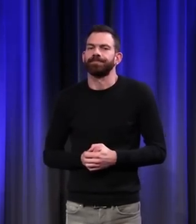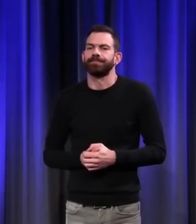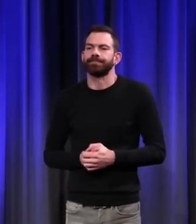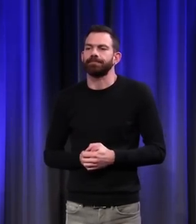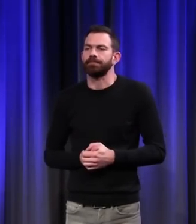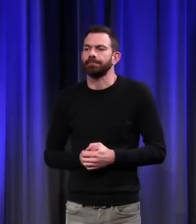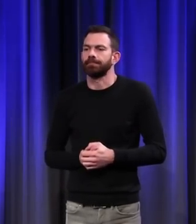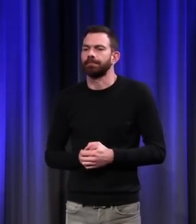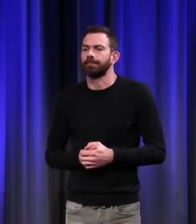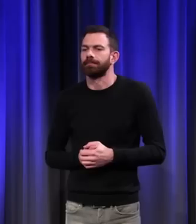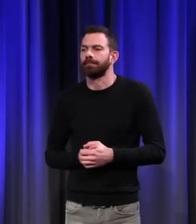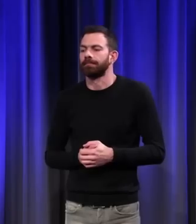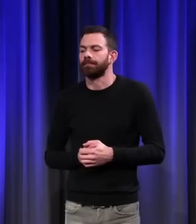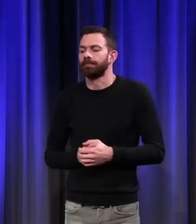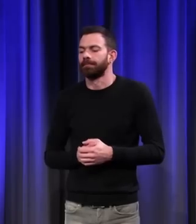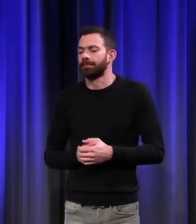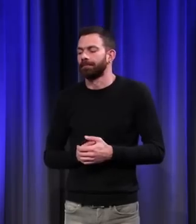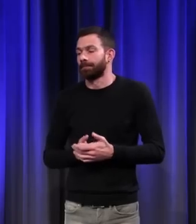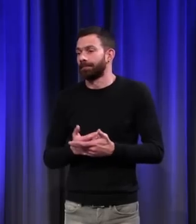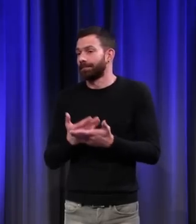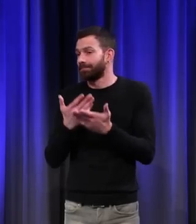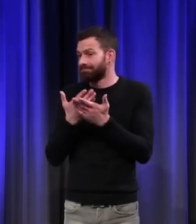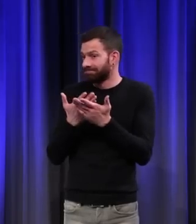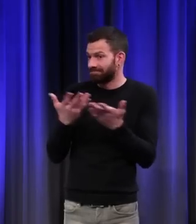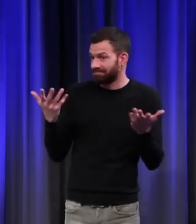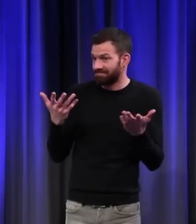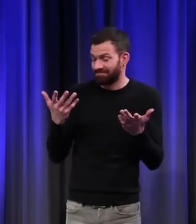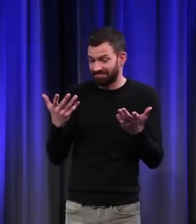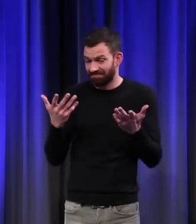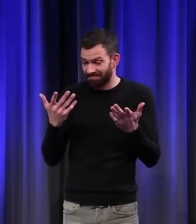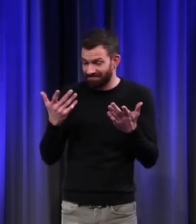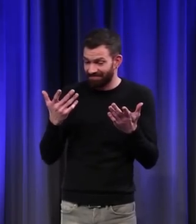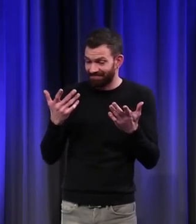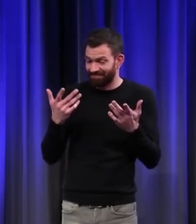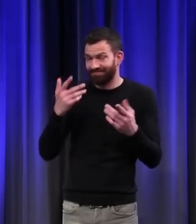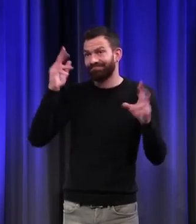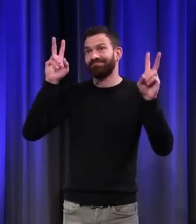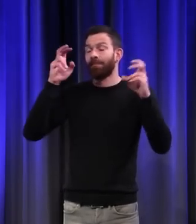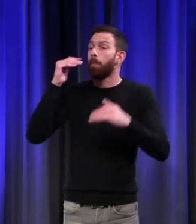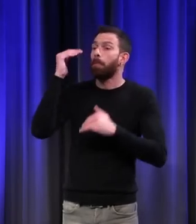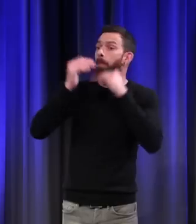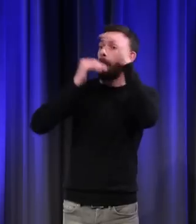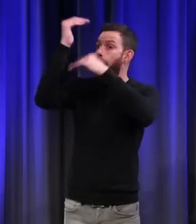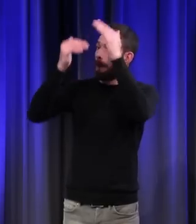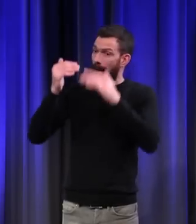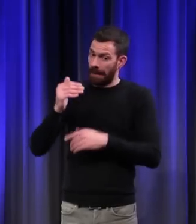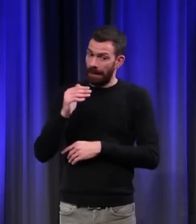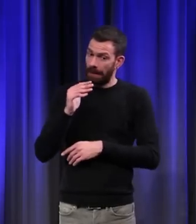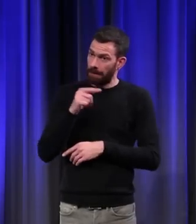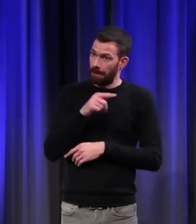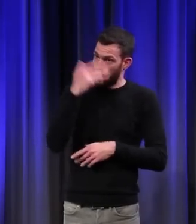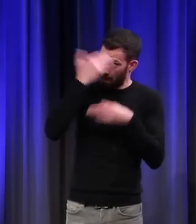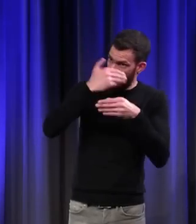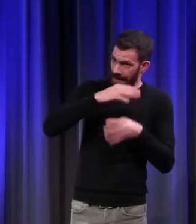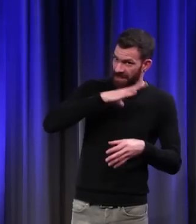Ça pose le problème, est-ce que la notion de progrès existe au Moyen Âge ? La réponse est